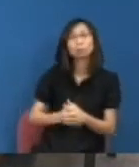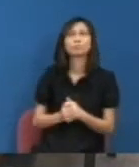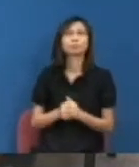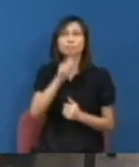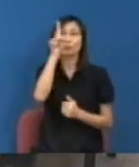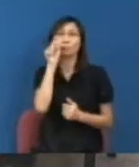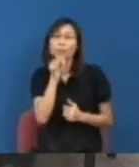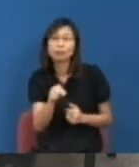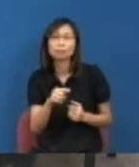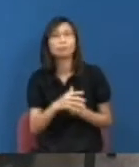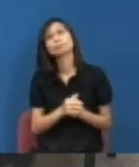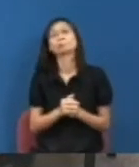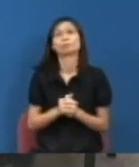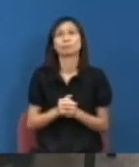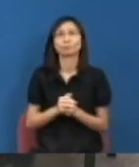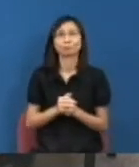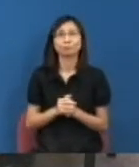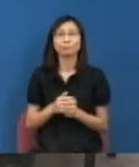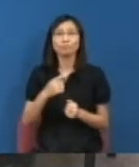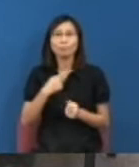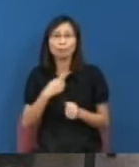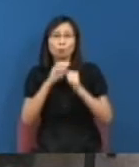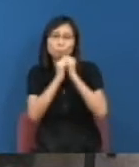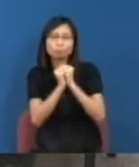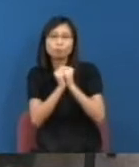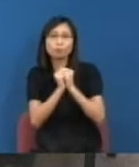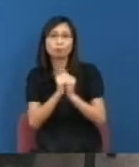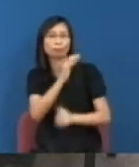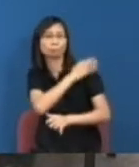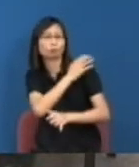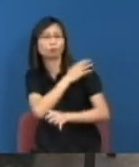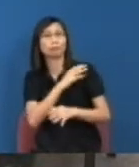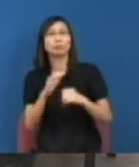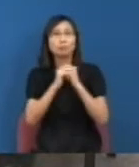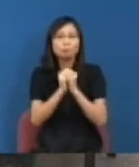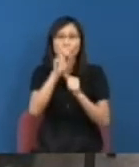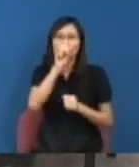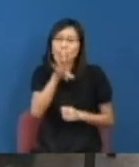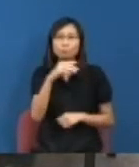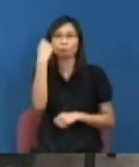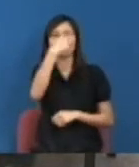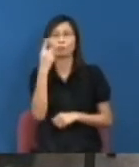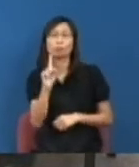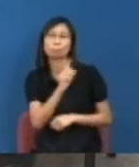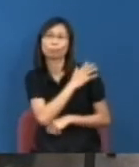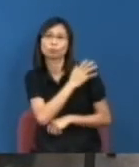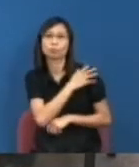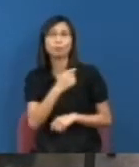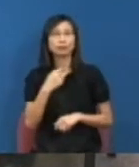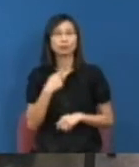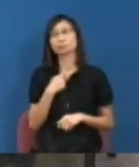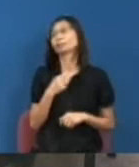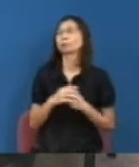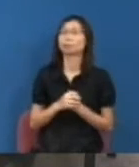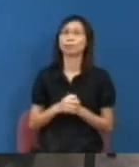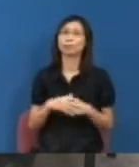這個會在要去問責或所謂人頭落來之前我覺得要搞清楚事實是的即